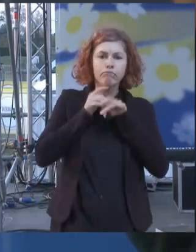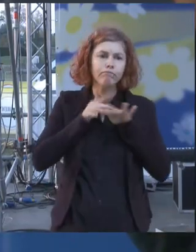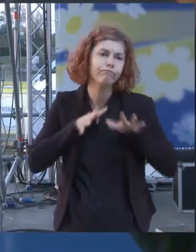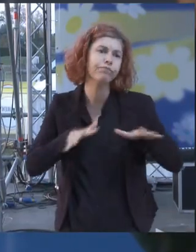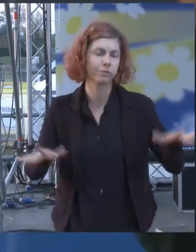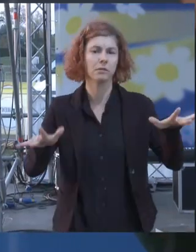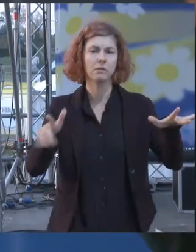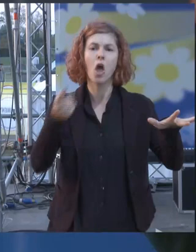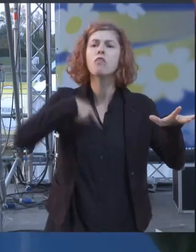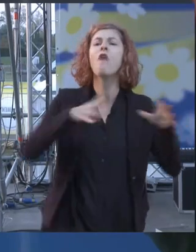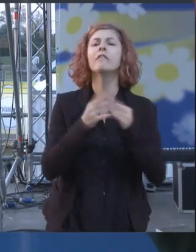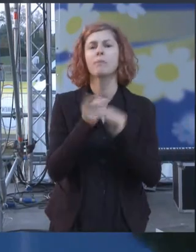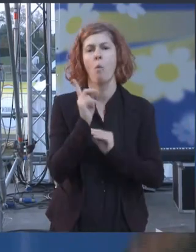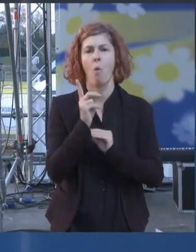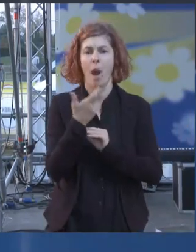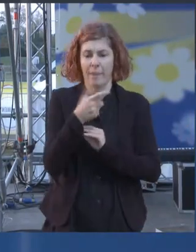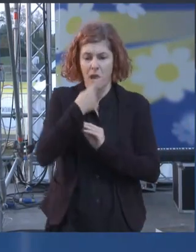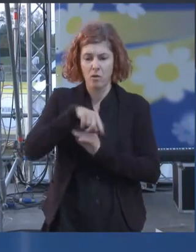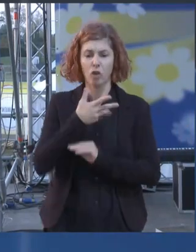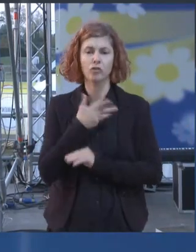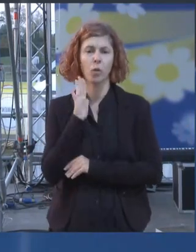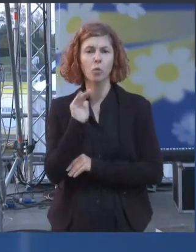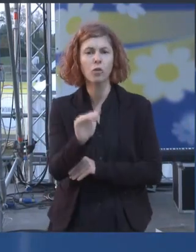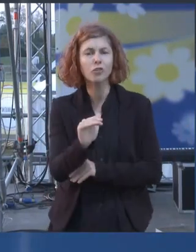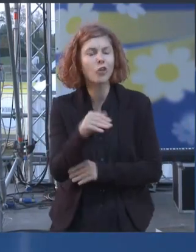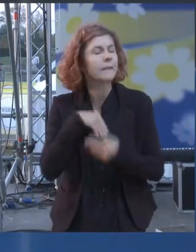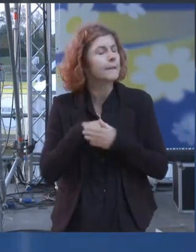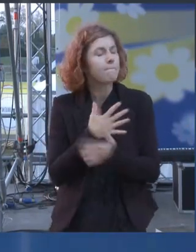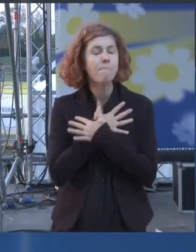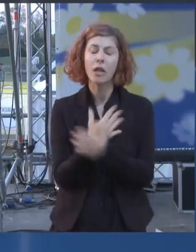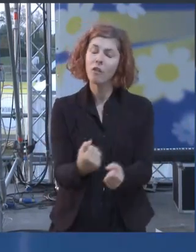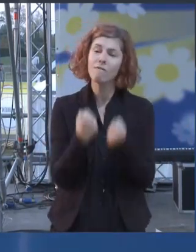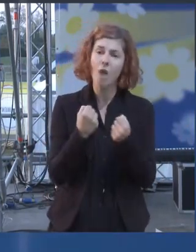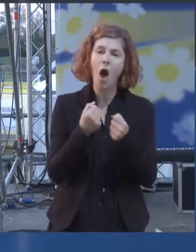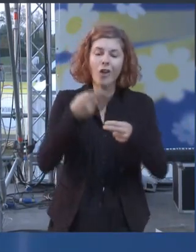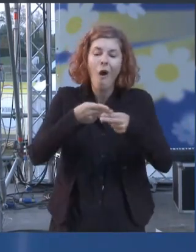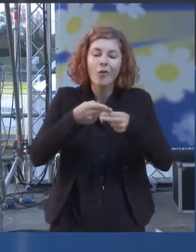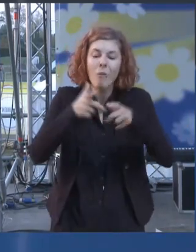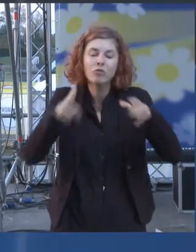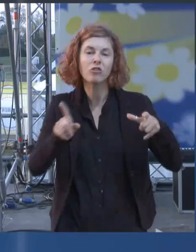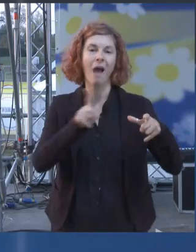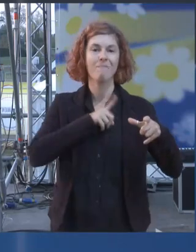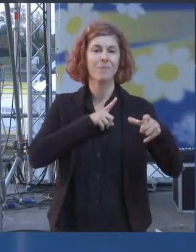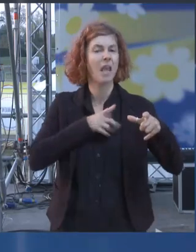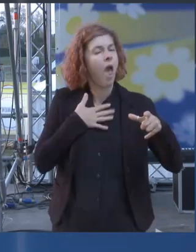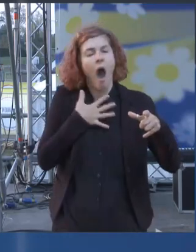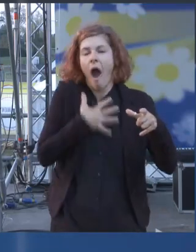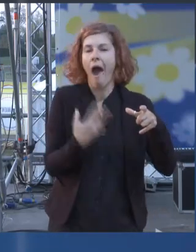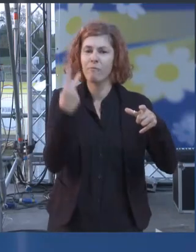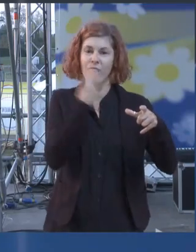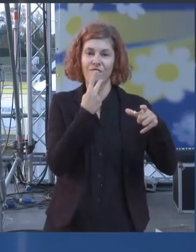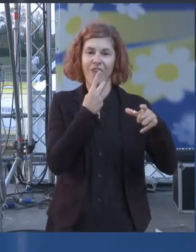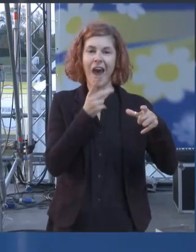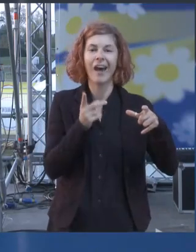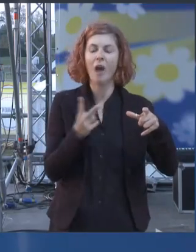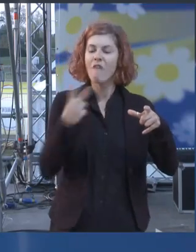noi lo facciamo ogni giorno con grandissima passione io amo Roma Roma è la mia città io ho rinunciato